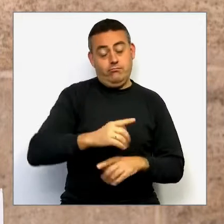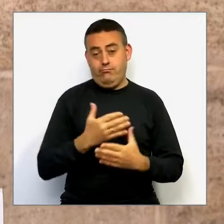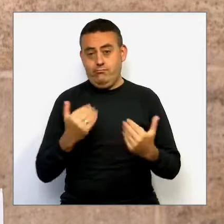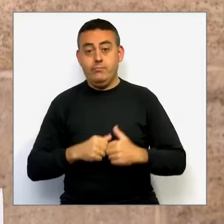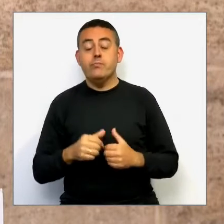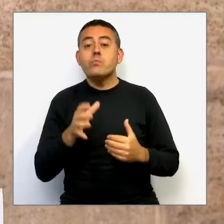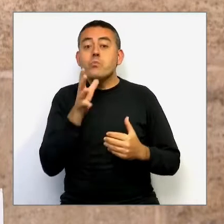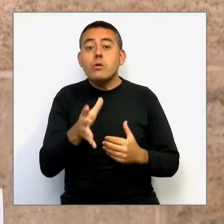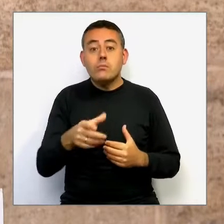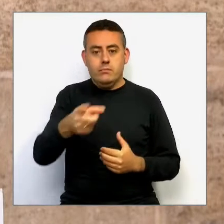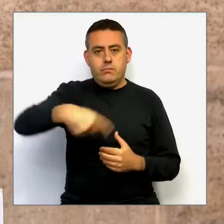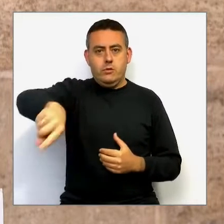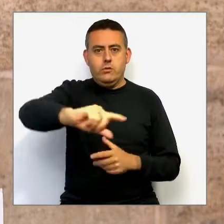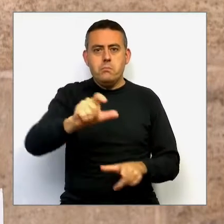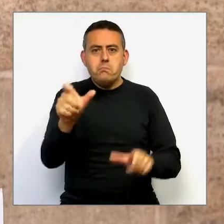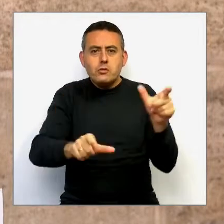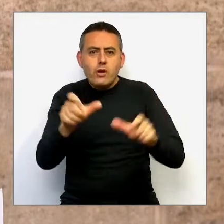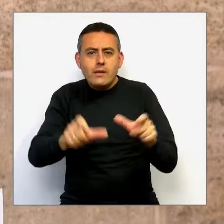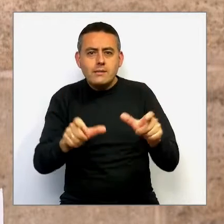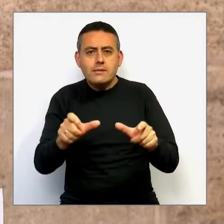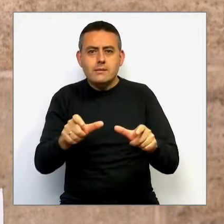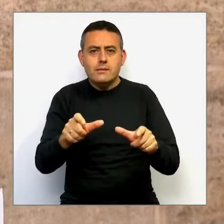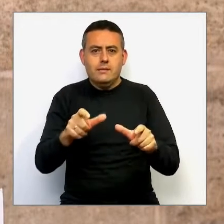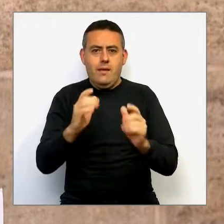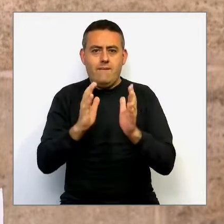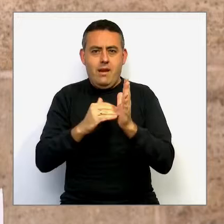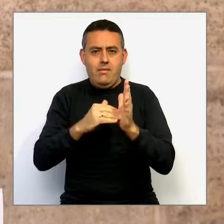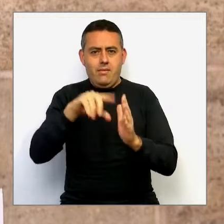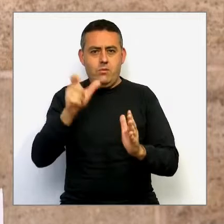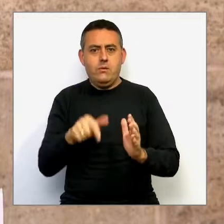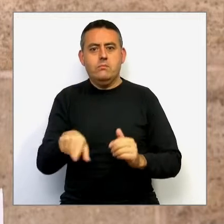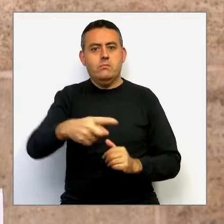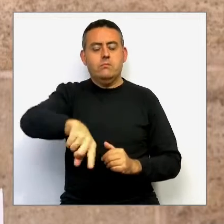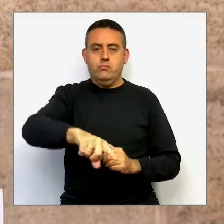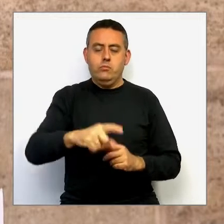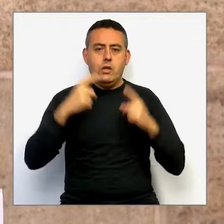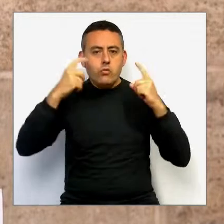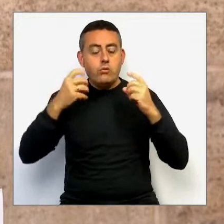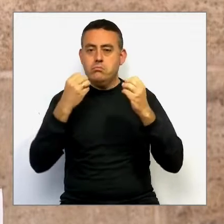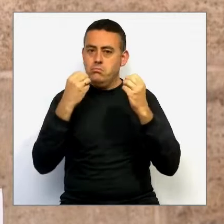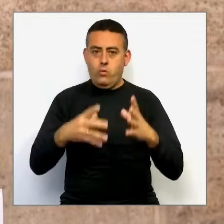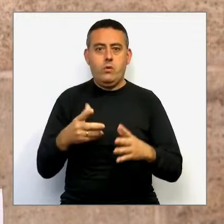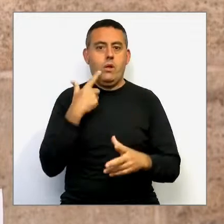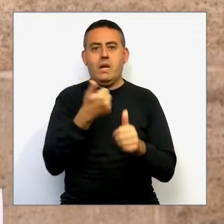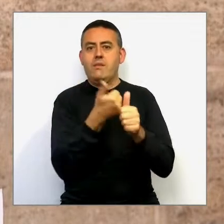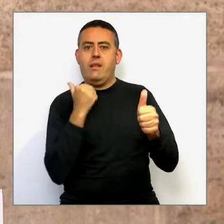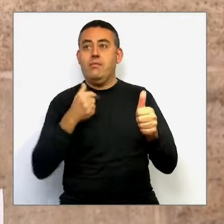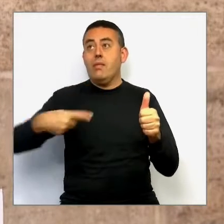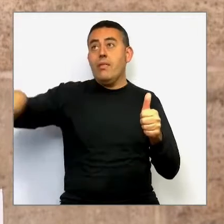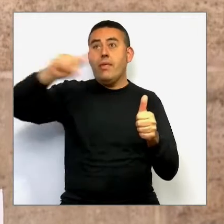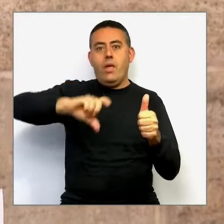societat valenciana ens constituïs com una referència europea i així no ho hem de valorar.